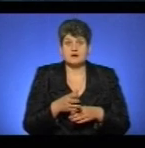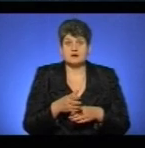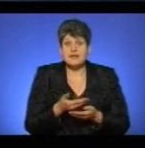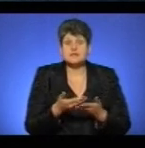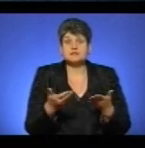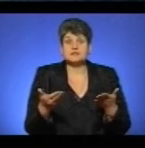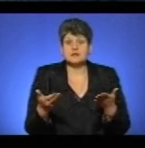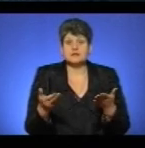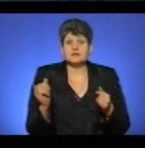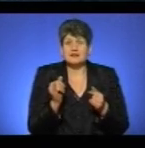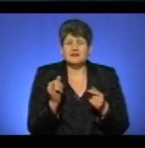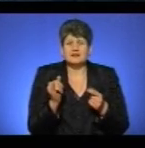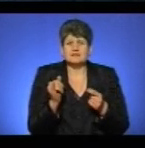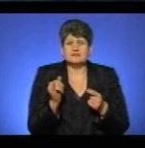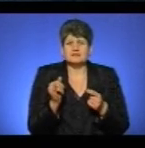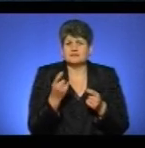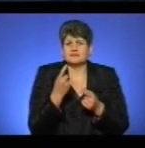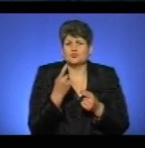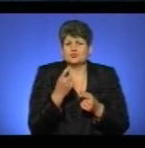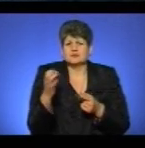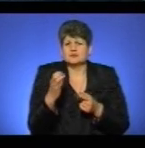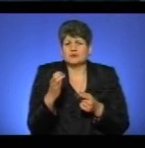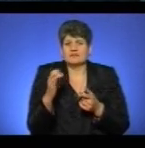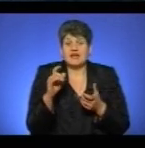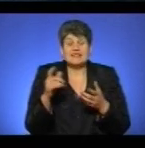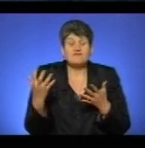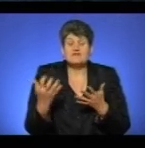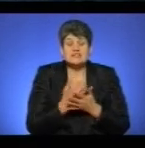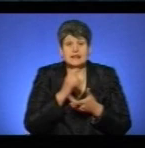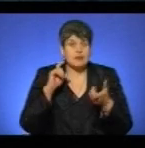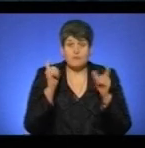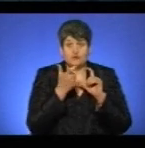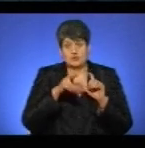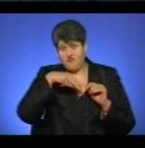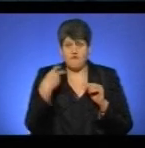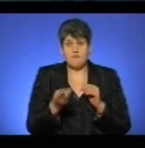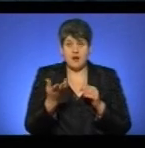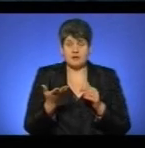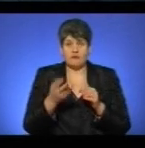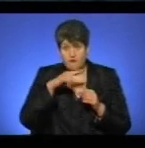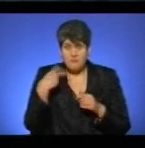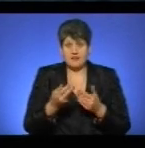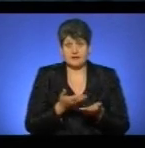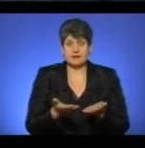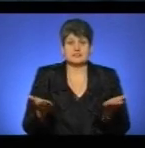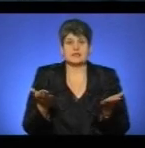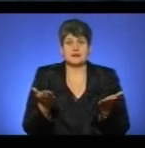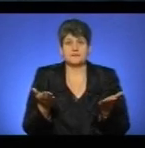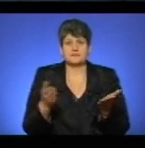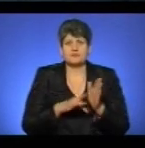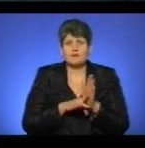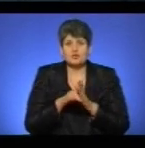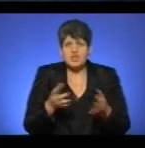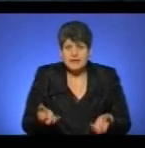І долі секунди вона не виспіла навіть повернутися і впала, і впала на сцені. Почали